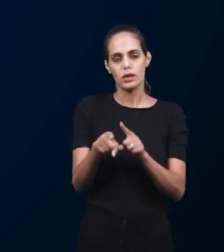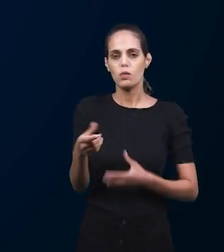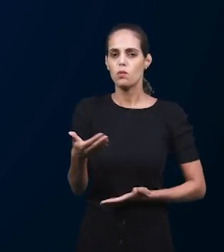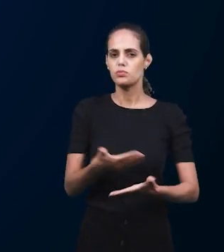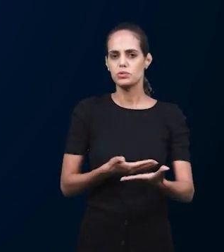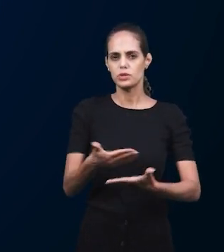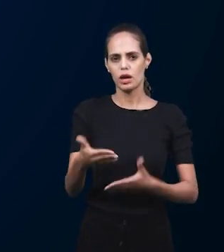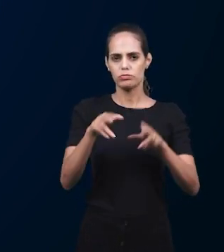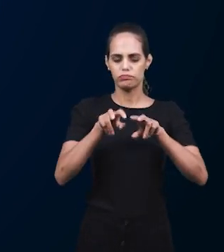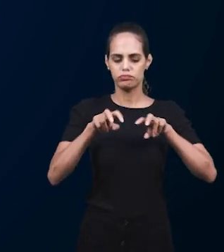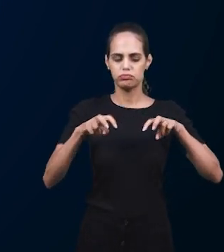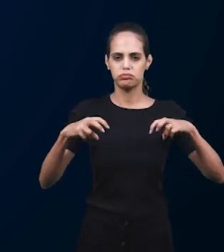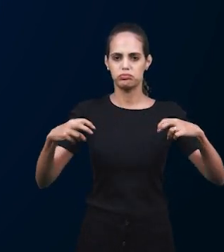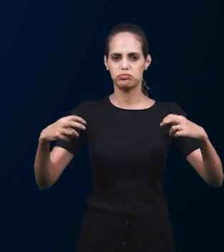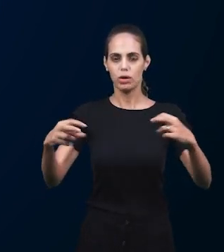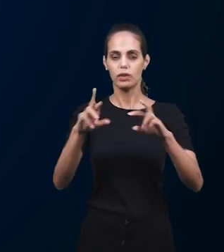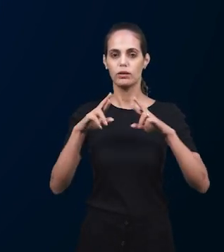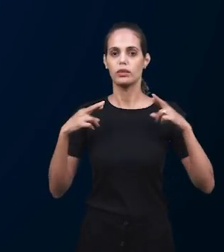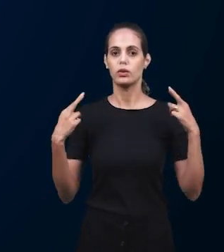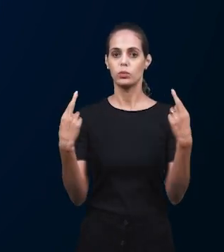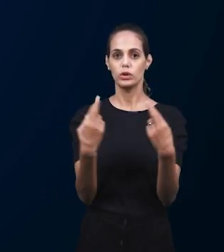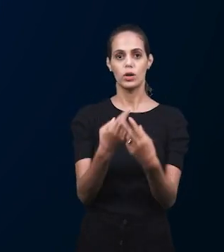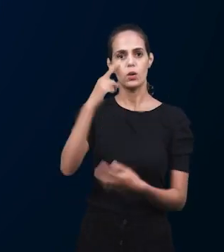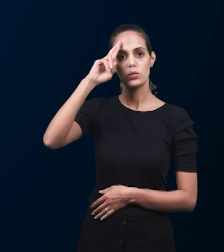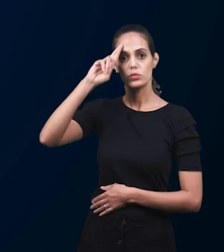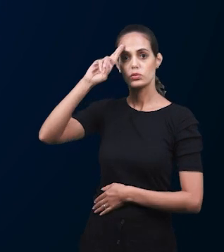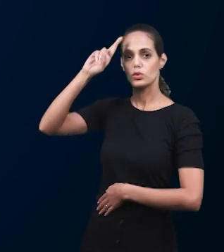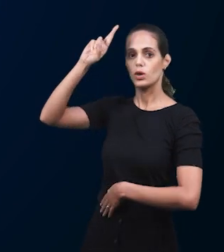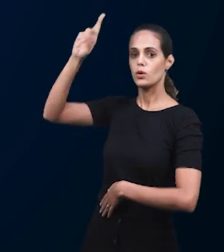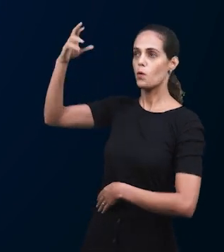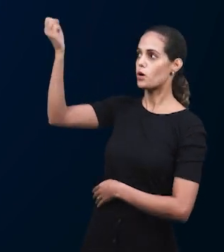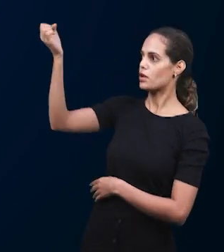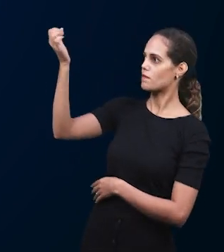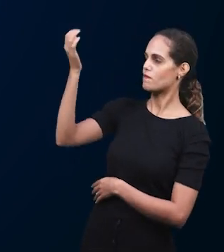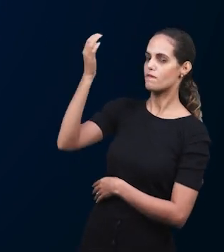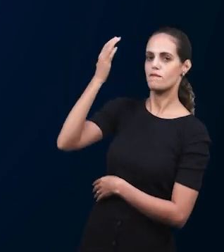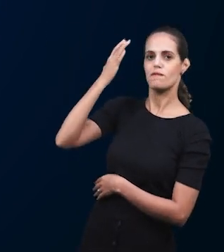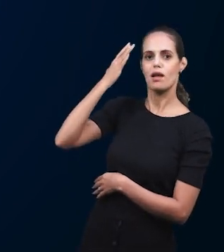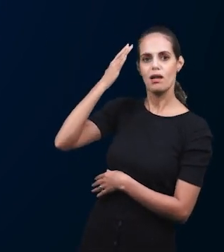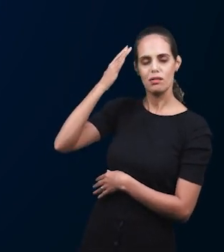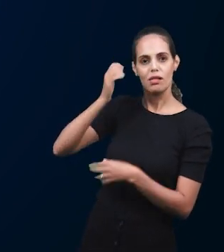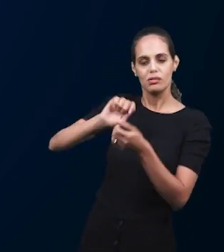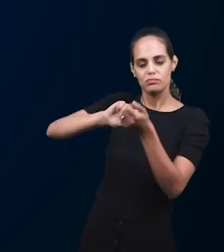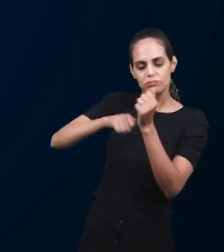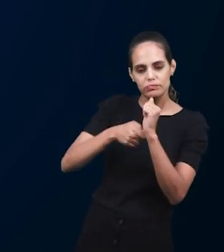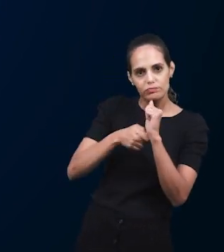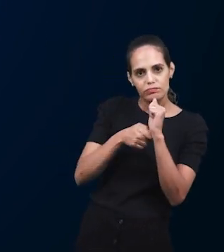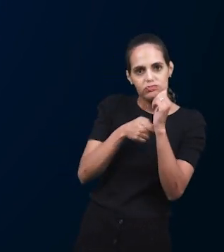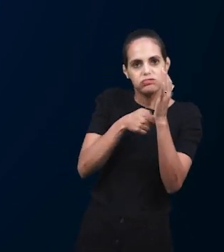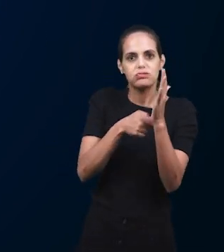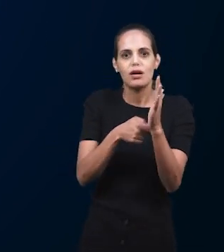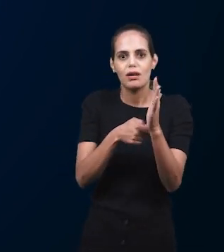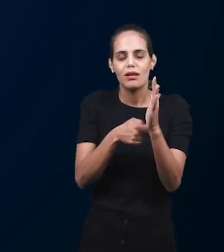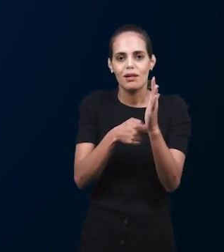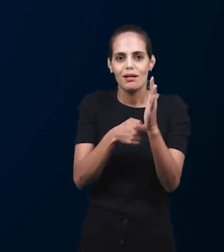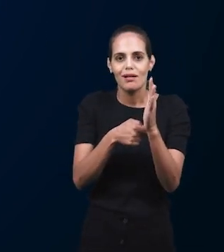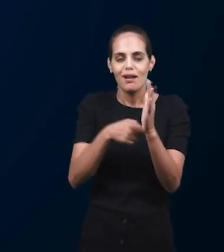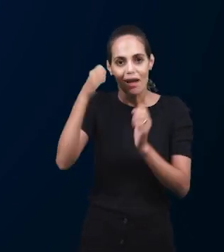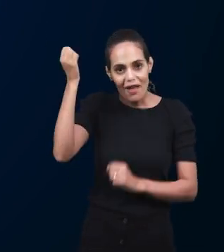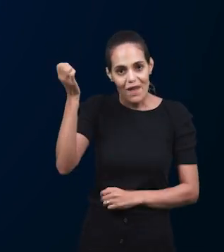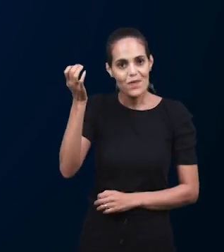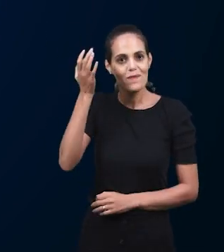что Господь приводит нас, подводит нам, открывая нам Духом Святым,